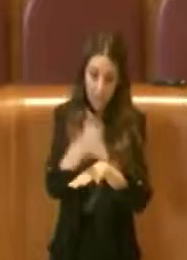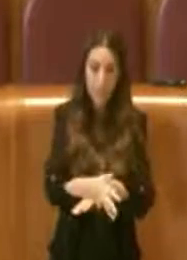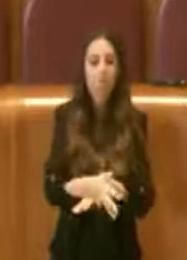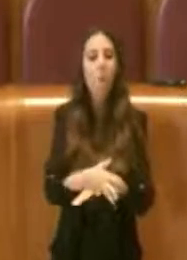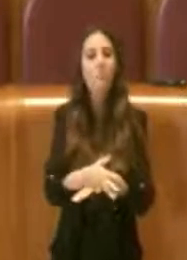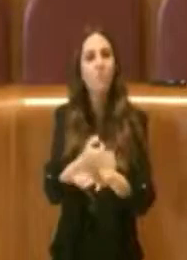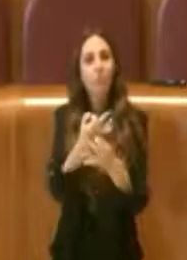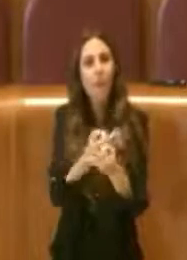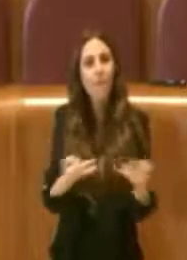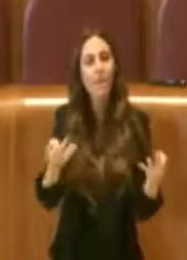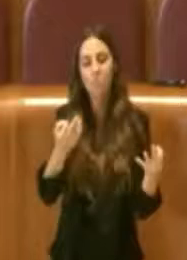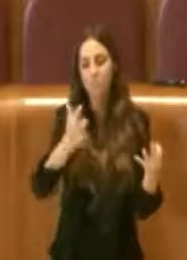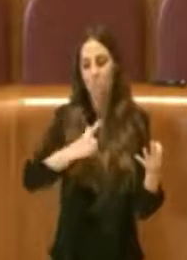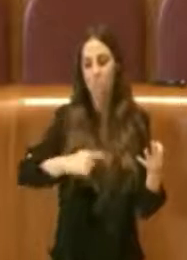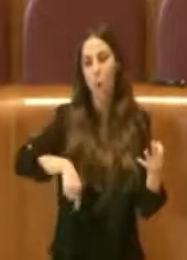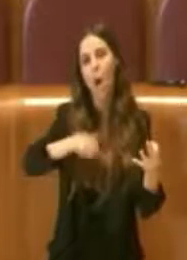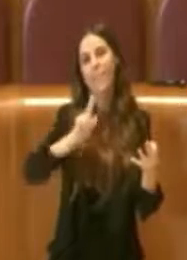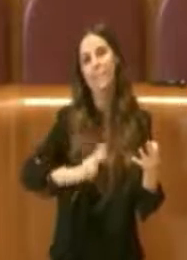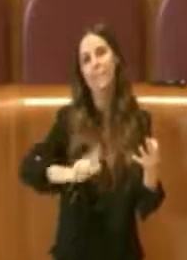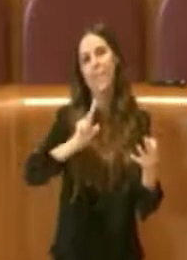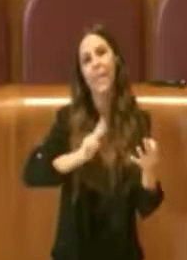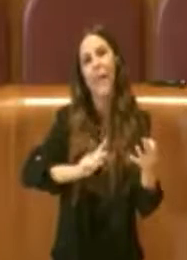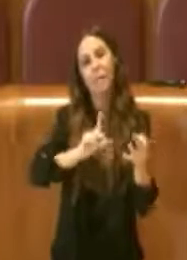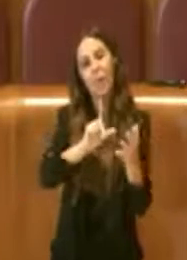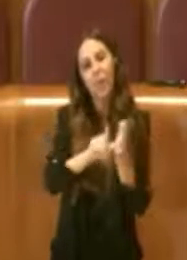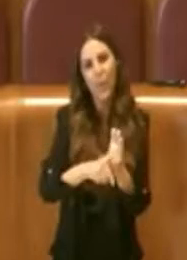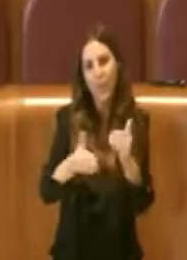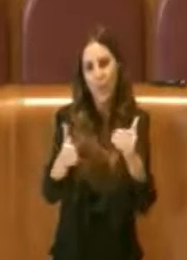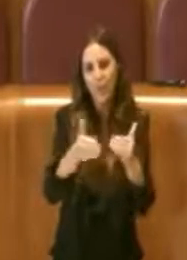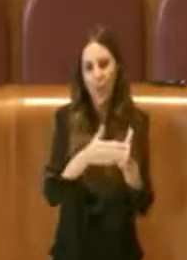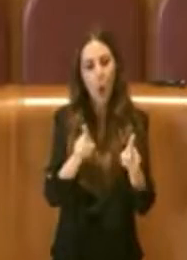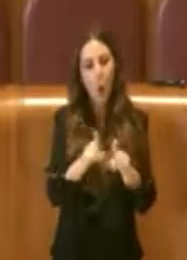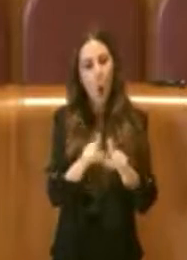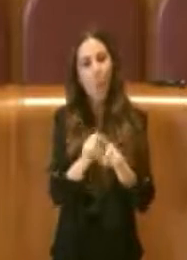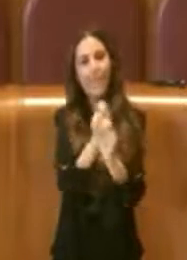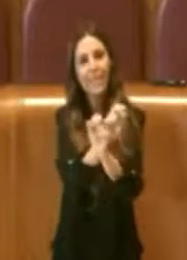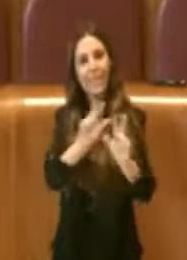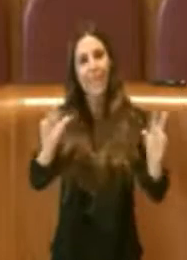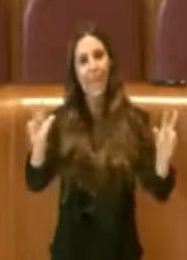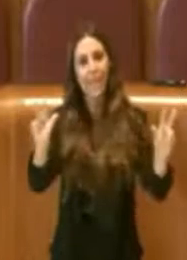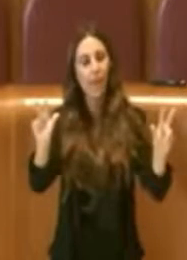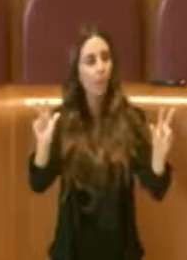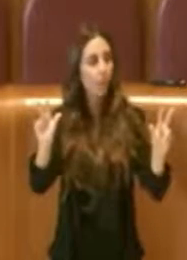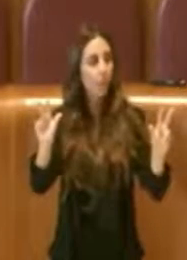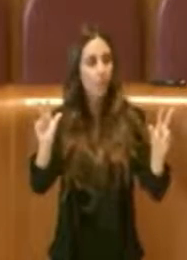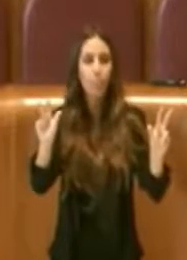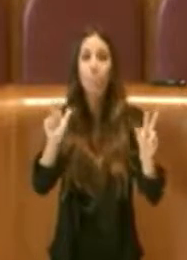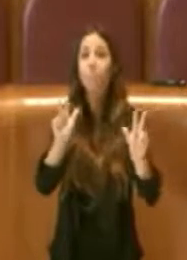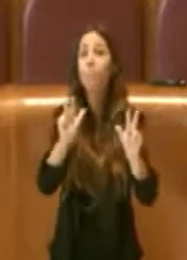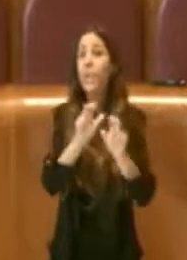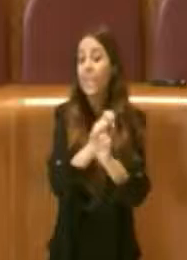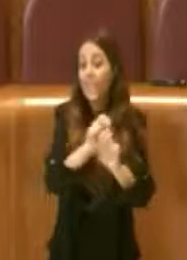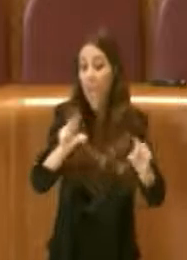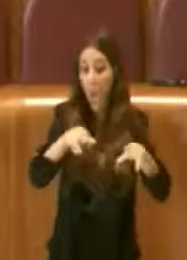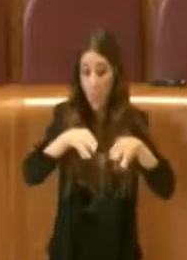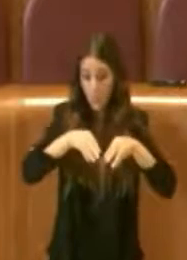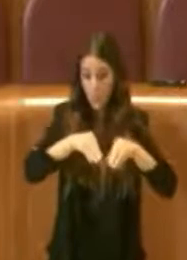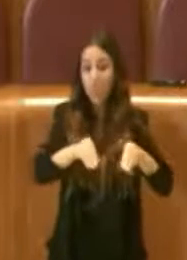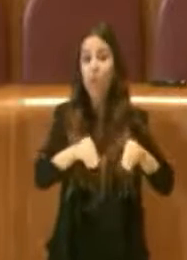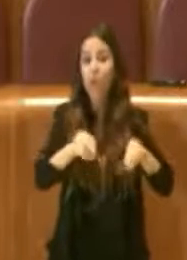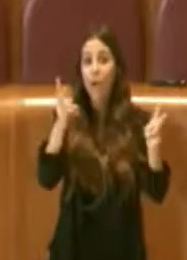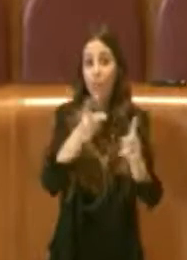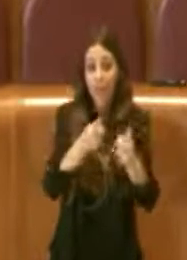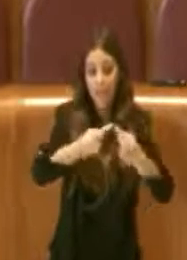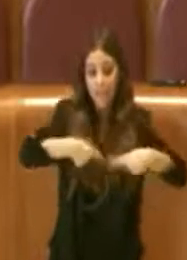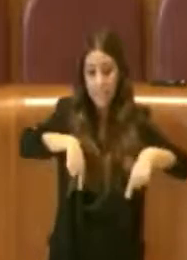Ci auguriamo che sia fatto al più presto, proprio come segnale non solo di partecipazione dell'Assemblea